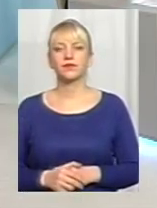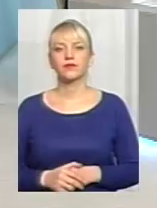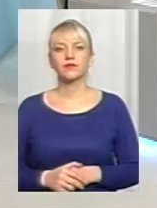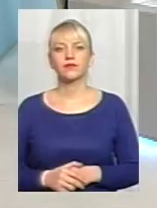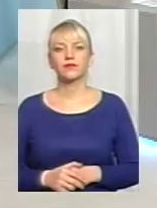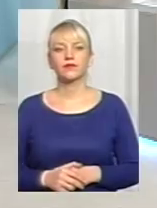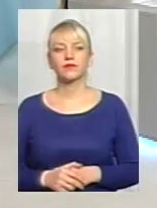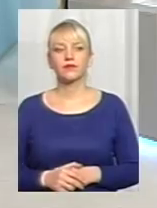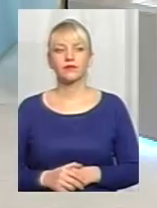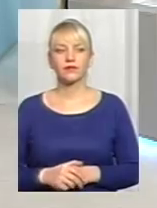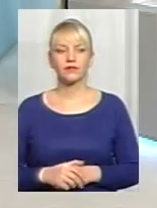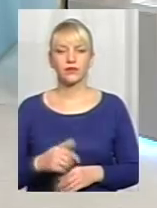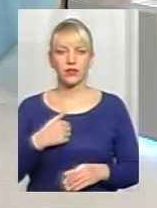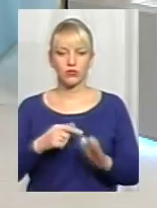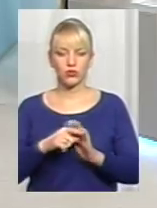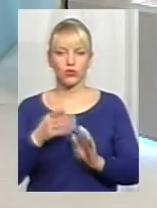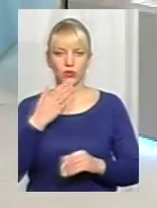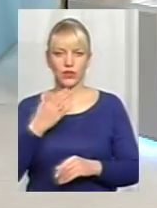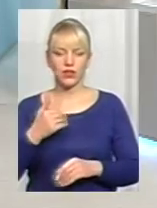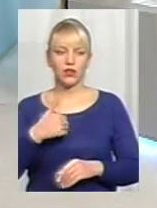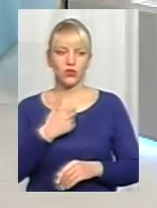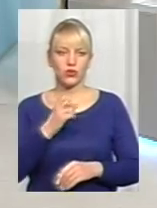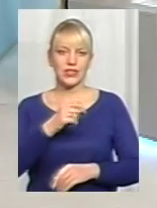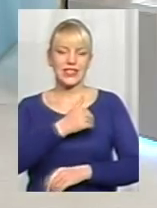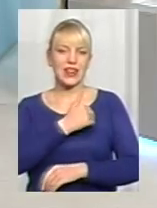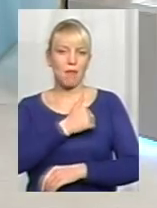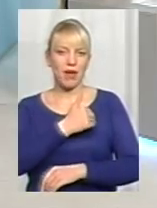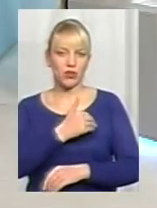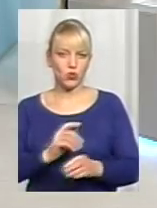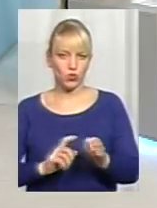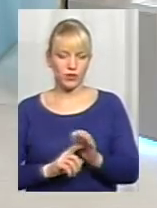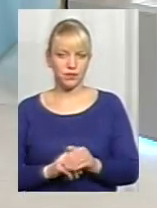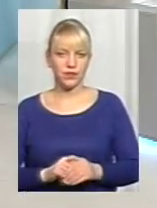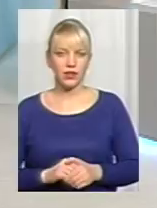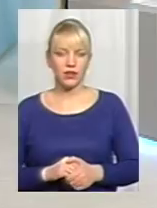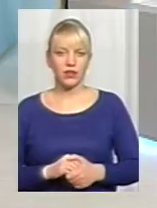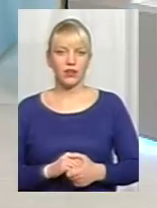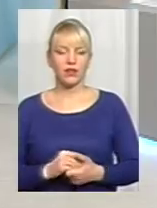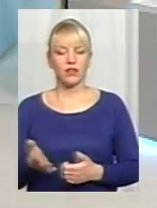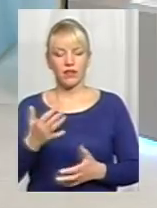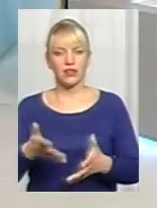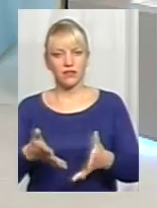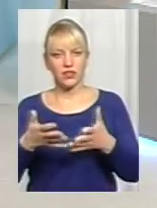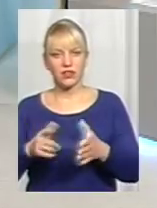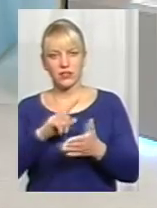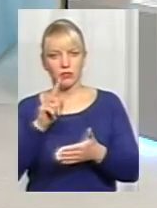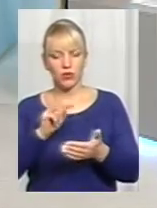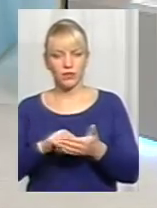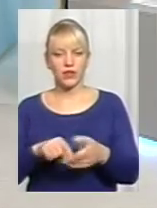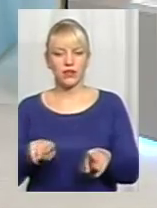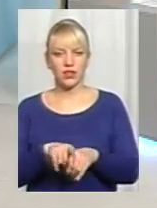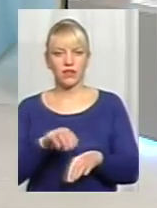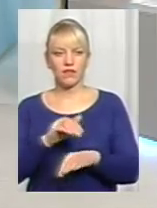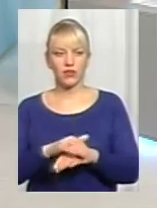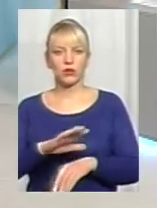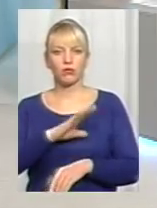Я почну коментувати. Я почну з температури. Давайте ми реалістами. Такі факти,